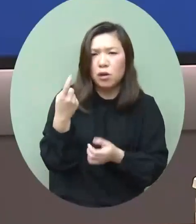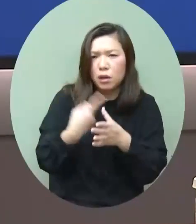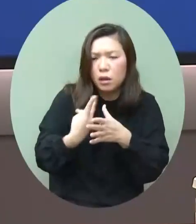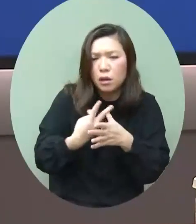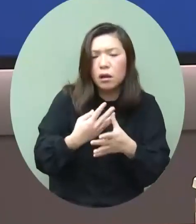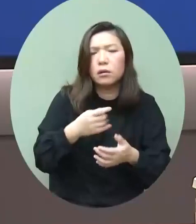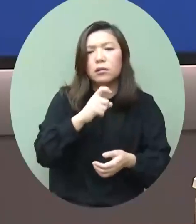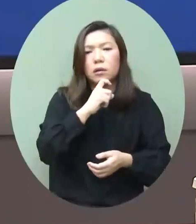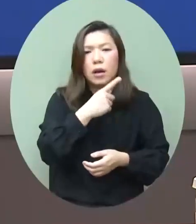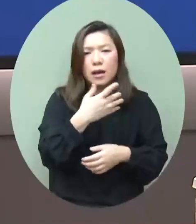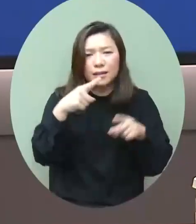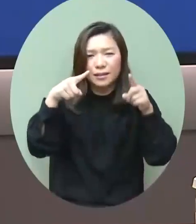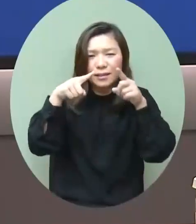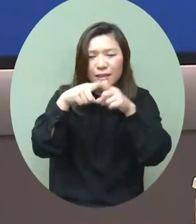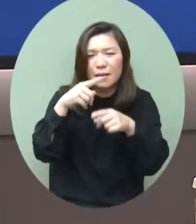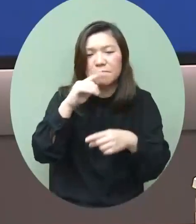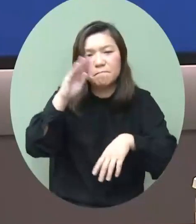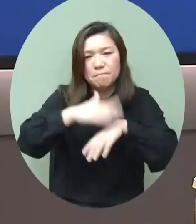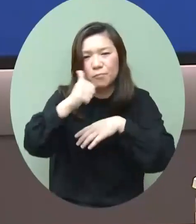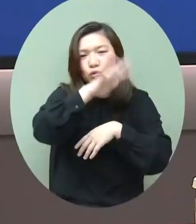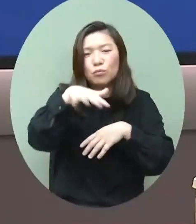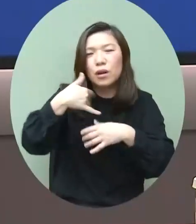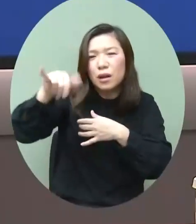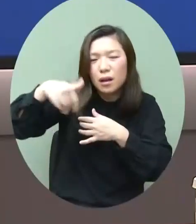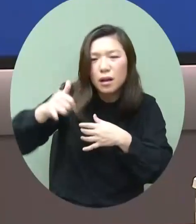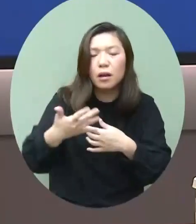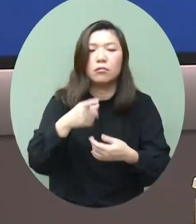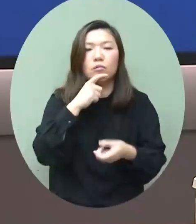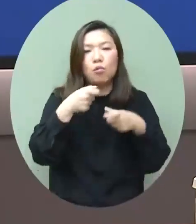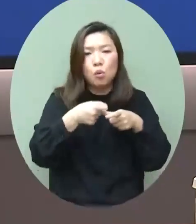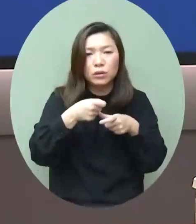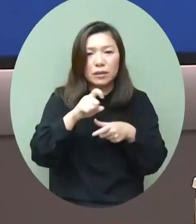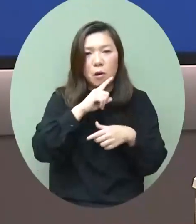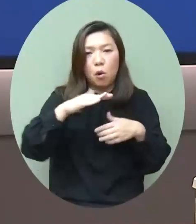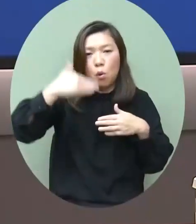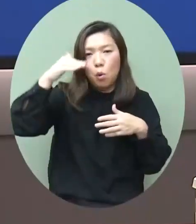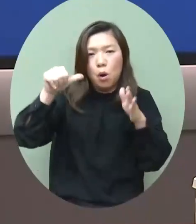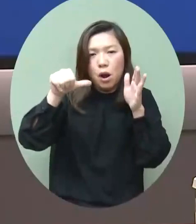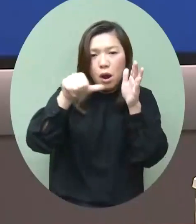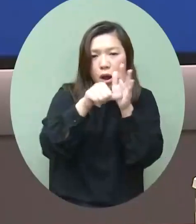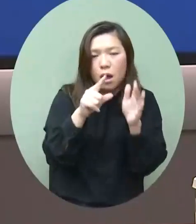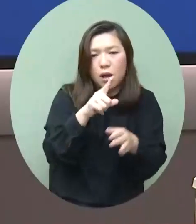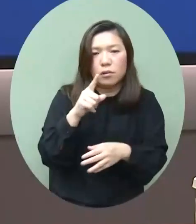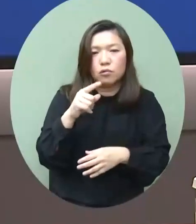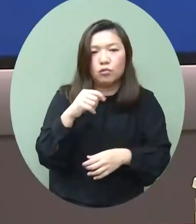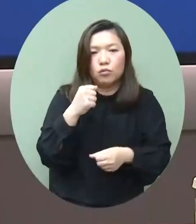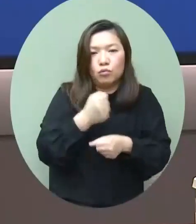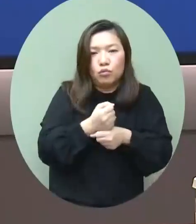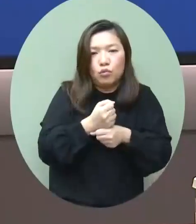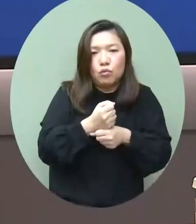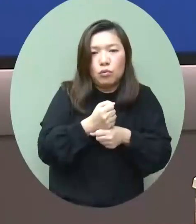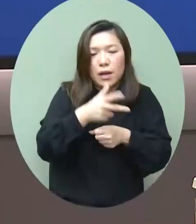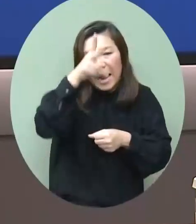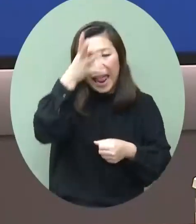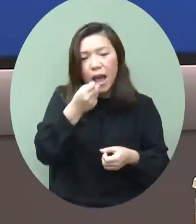香港有一些人才流失有一些機構和企業的高管人才都離開了